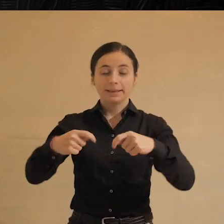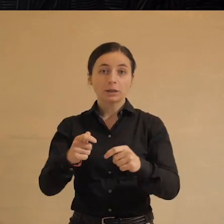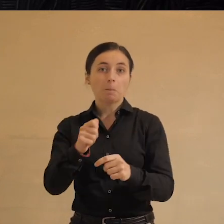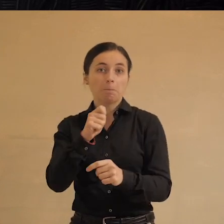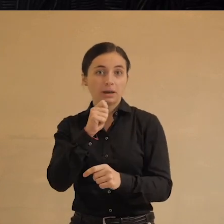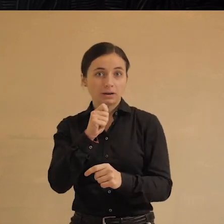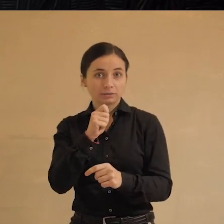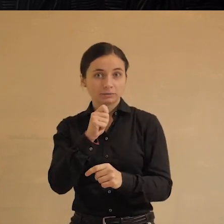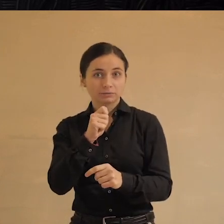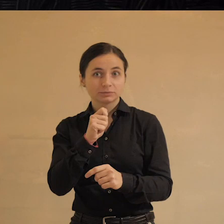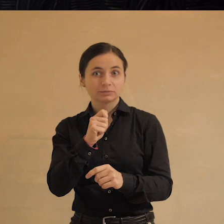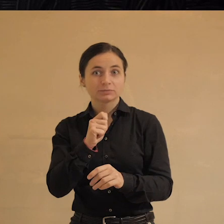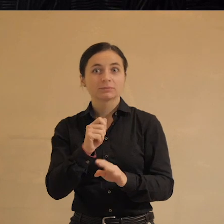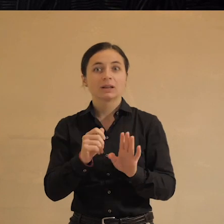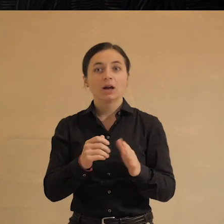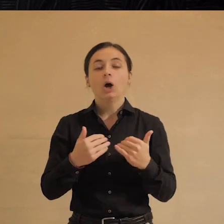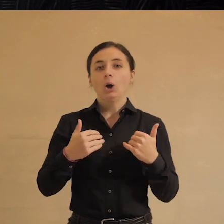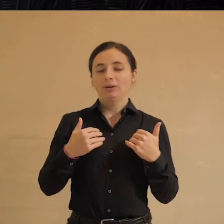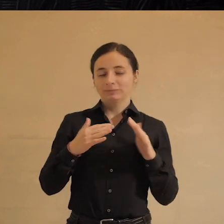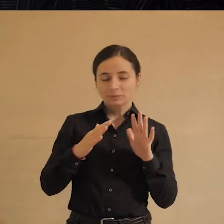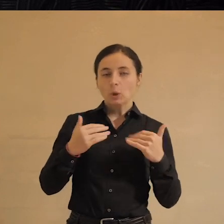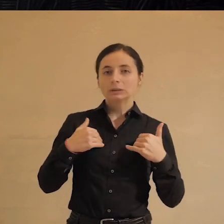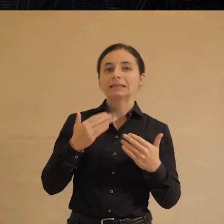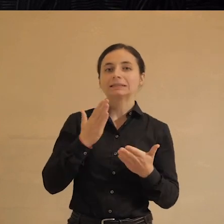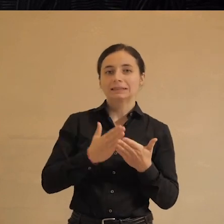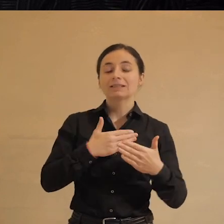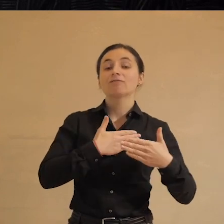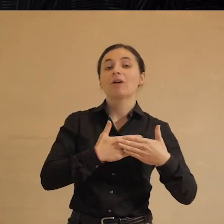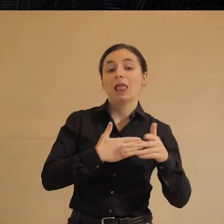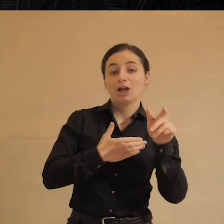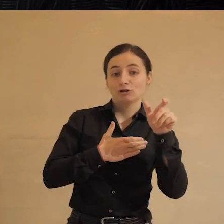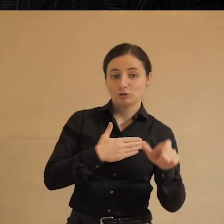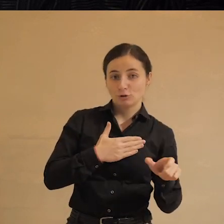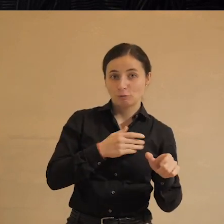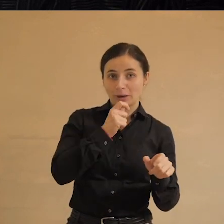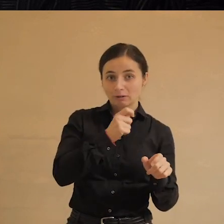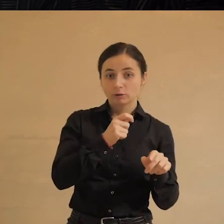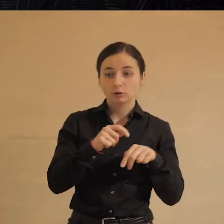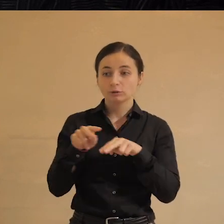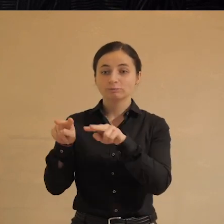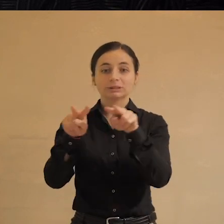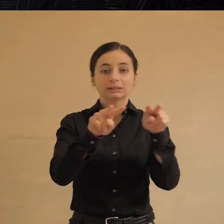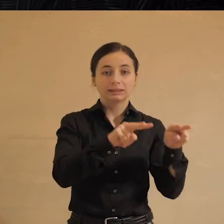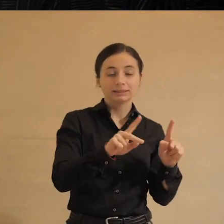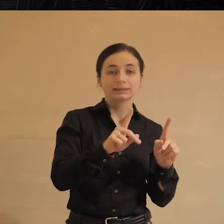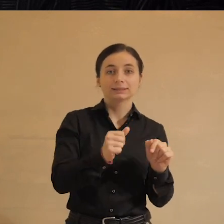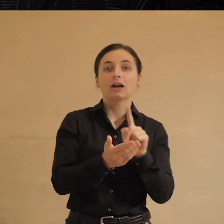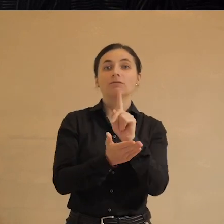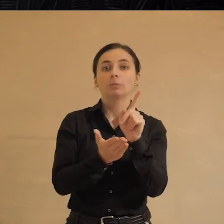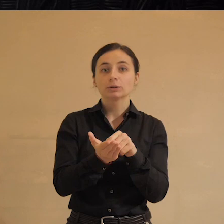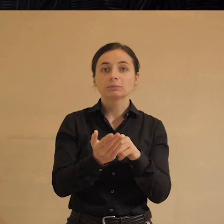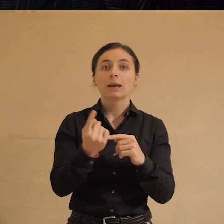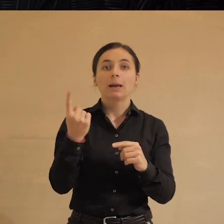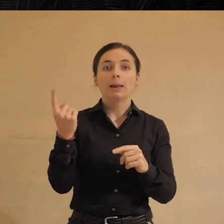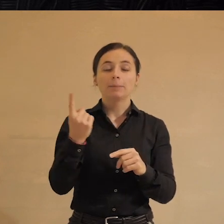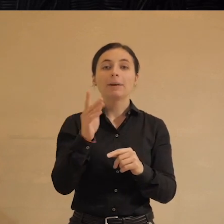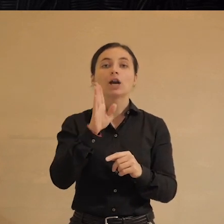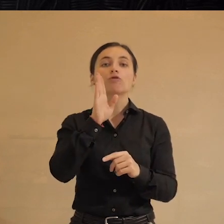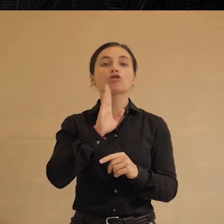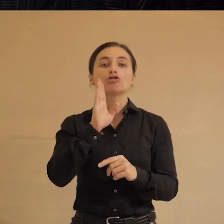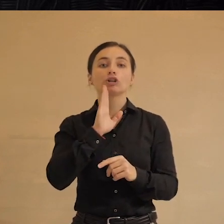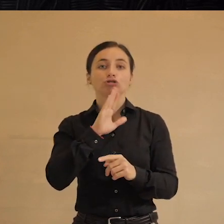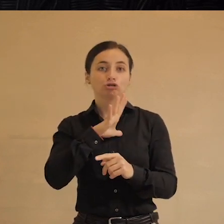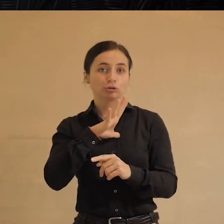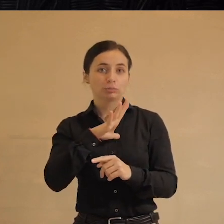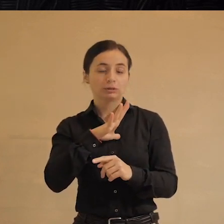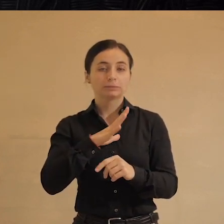микрофон? Есть микрофон? Нет, у нас волонтер с микрофоном, и волонтер у следит за вопросами. Вот первой была женщина. Вот,